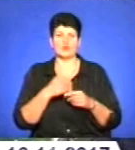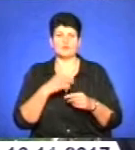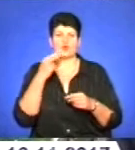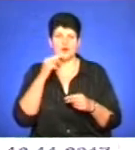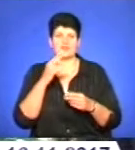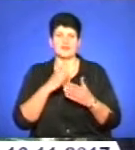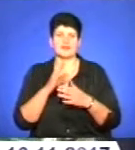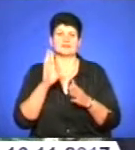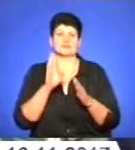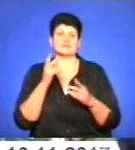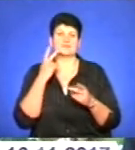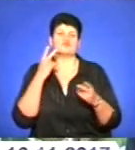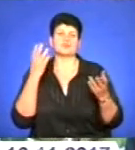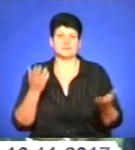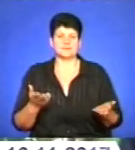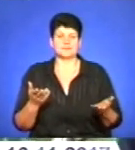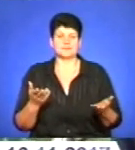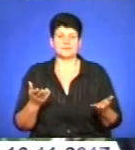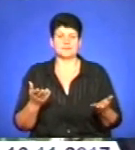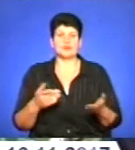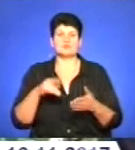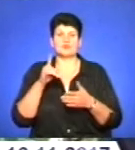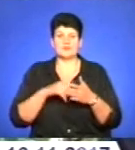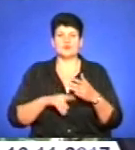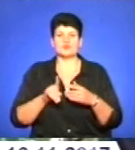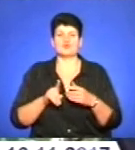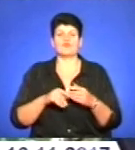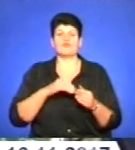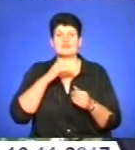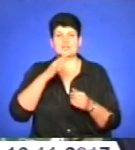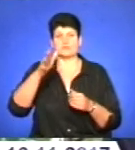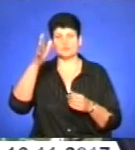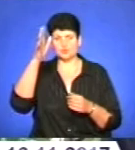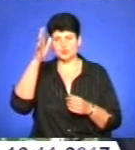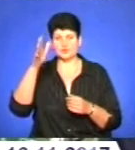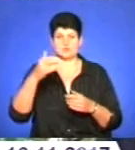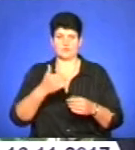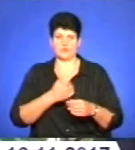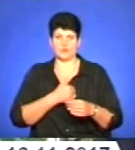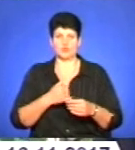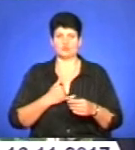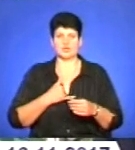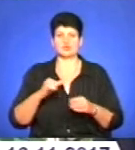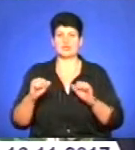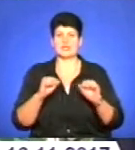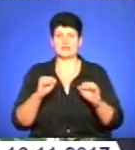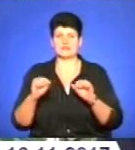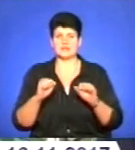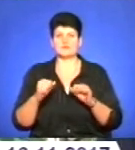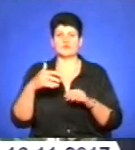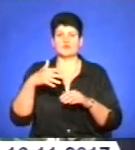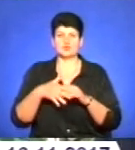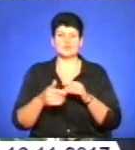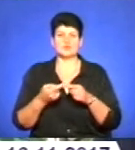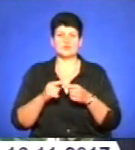відбувається, як завжди. Сподіваюся, що вистачить мудрості і волі у нашого керівництва, не зрозуміють ці